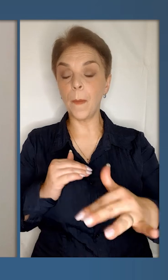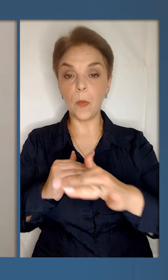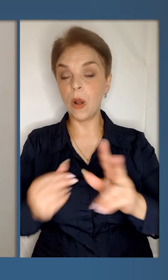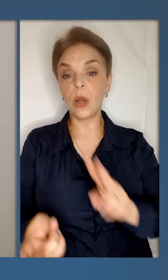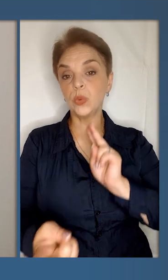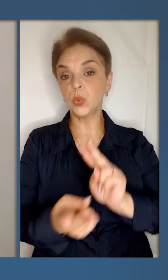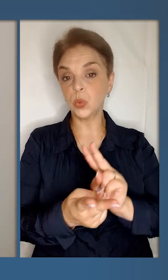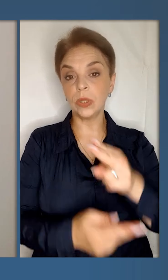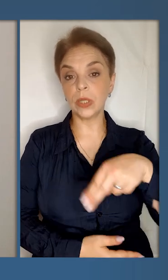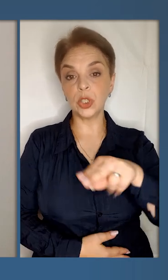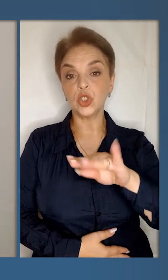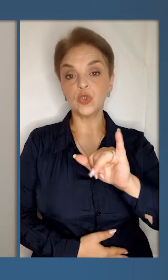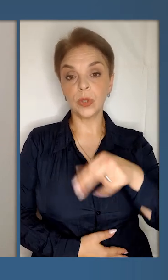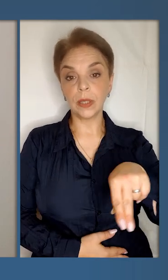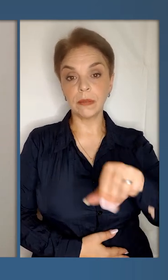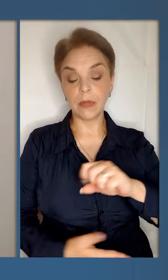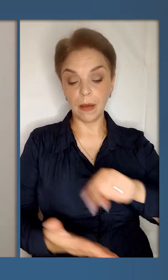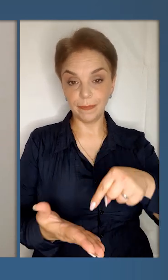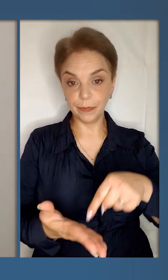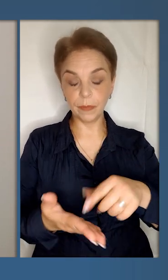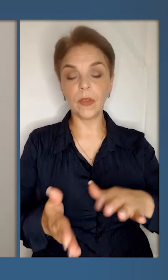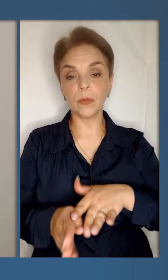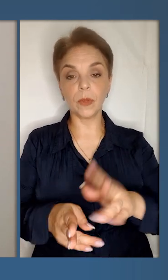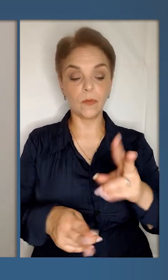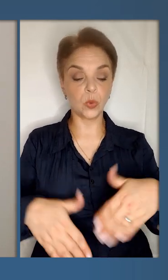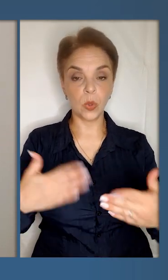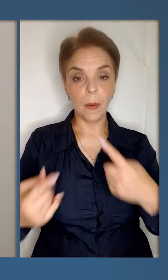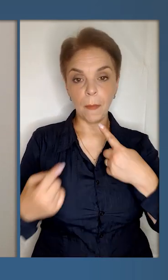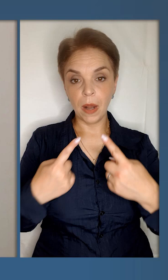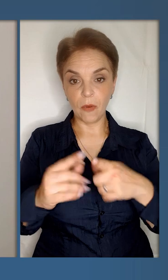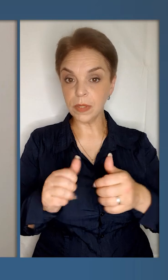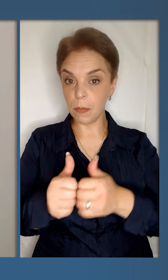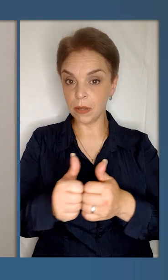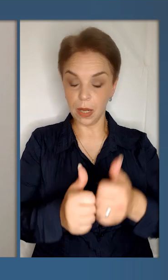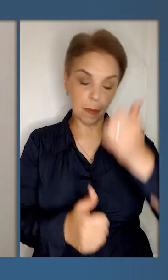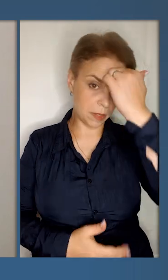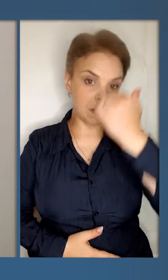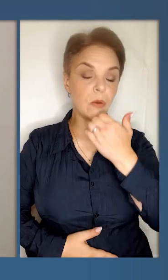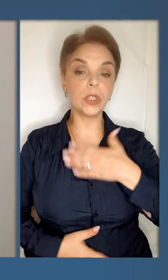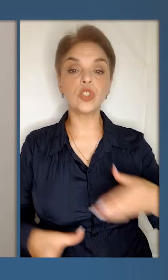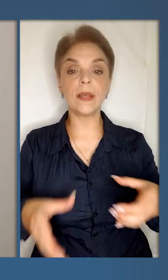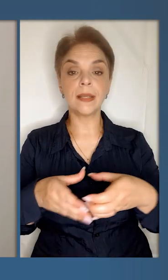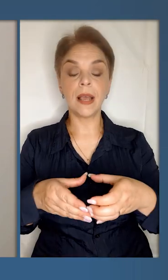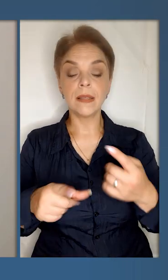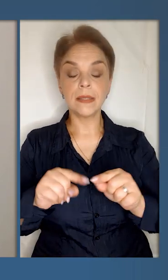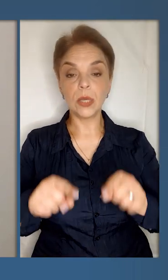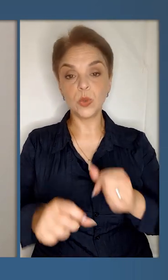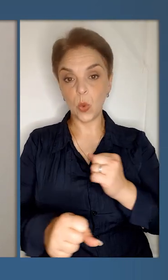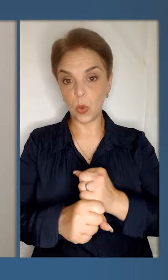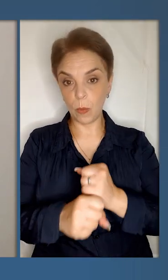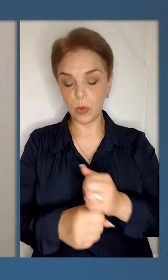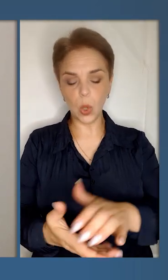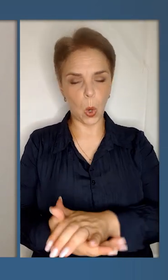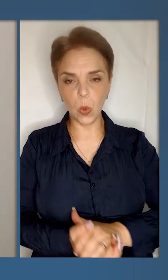полях, зустрічі у Житті, відбуваються і двосторонні перемовини з партнерами. Дякую нашій делегації за цю